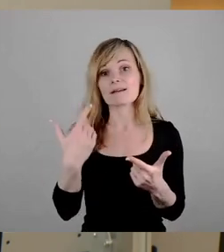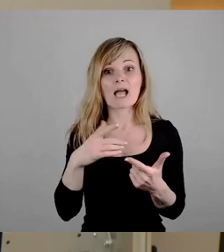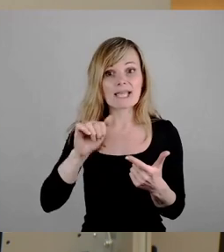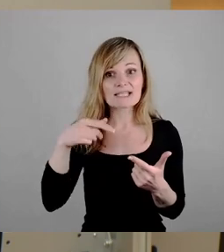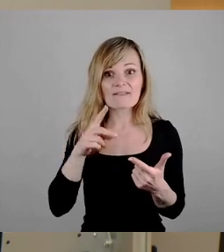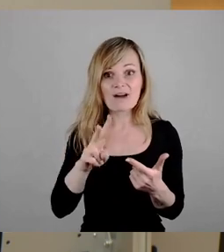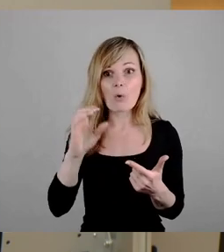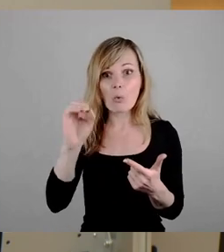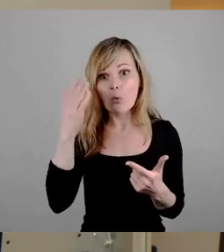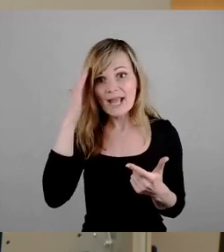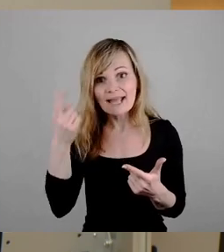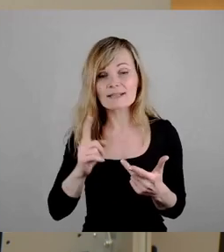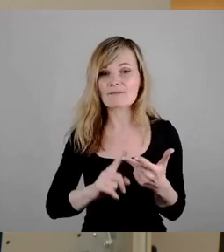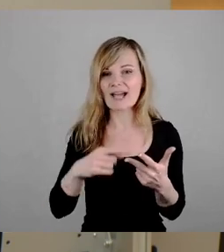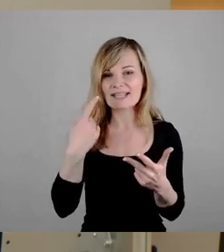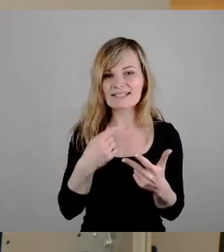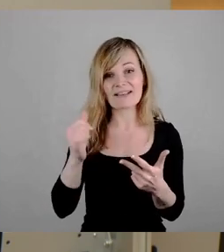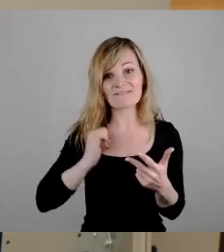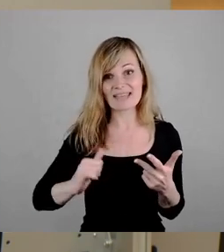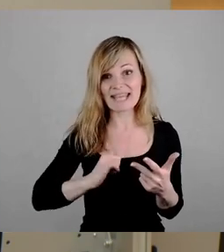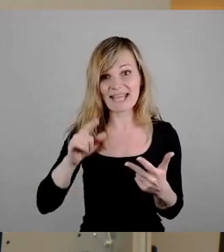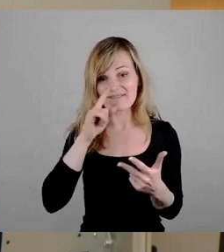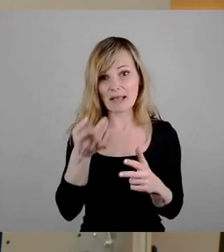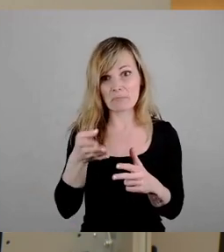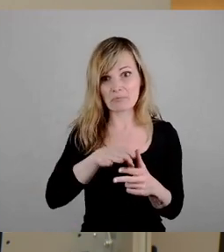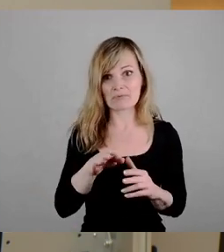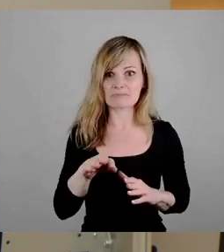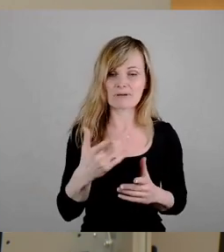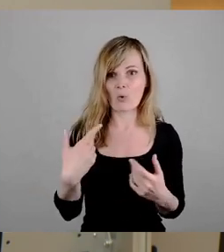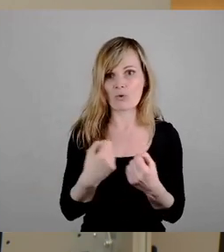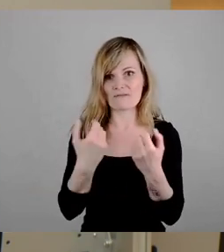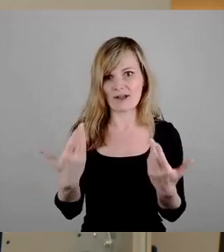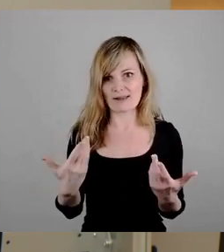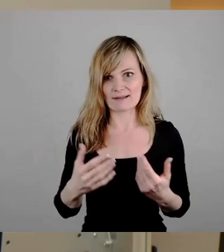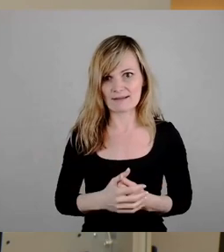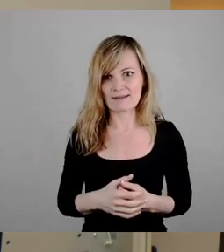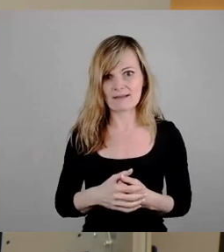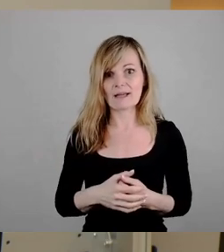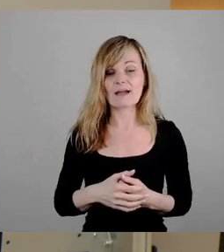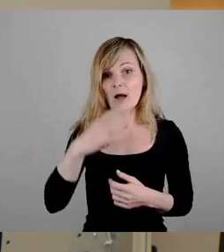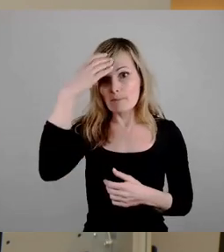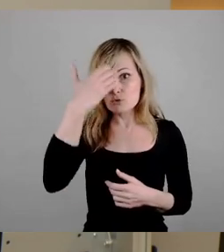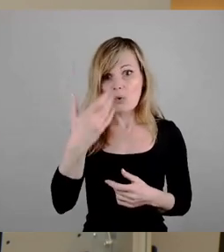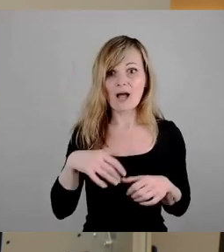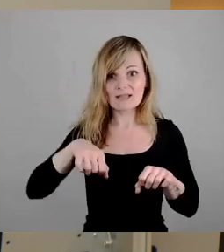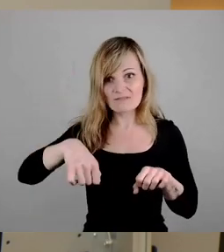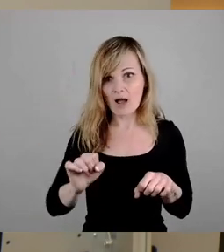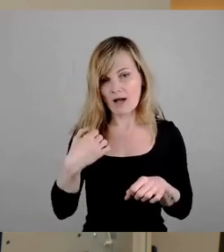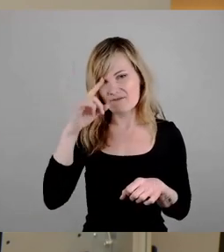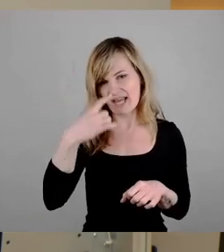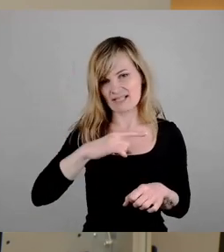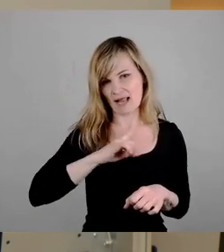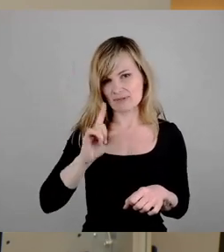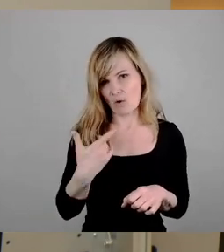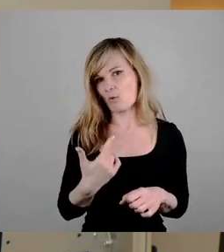und weil sie wissen, dass es verdammt wehtut, wenn man doch in den Unfall verwickelt wird. Als Motorradfahrer weiß ich auch. Ich bin da immer lieber ein bisschen vorsichtiger.